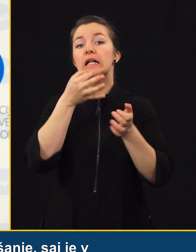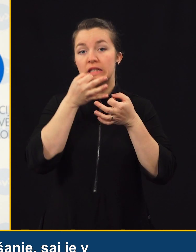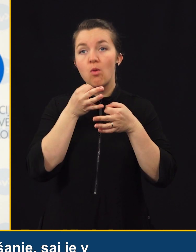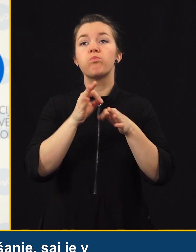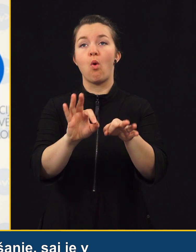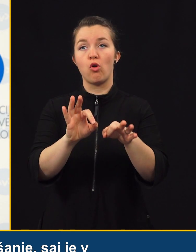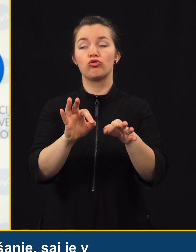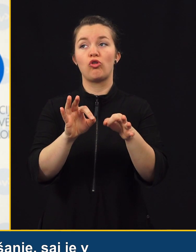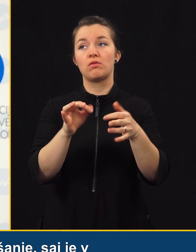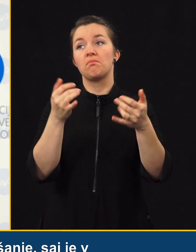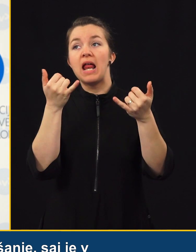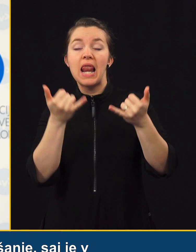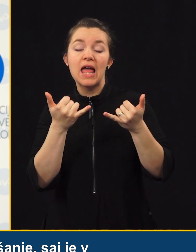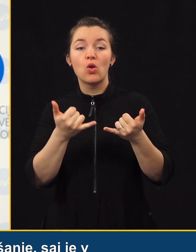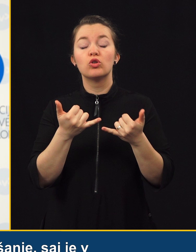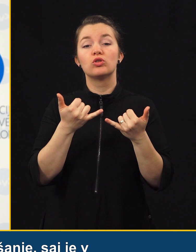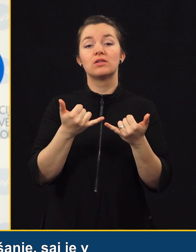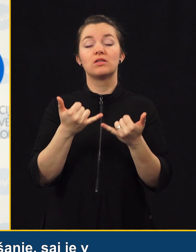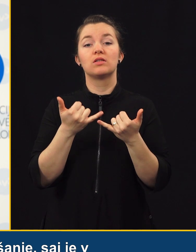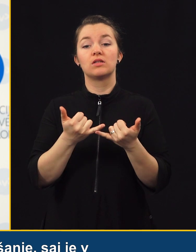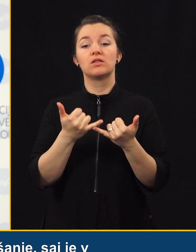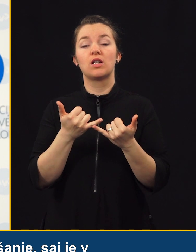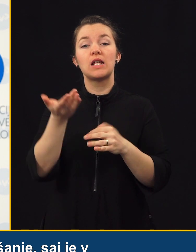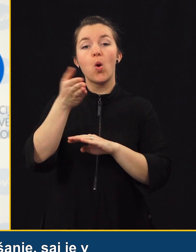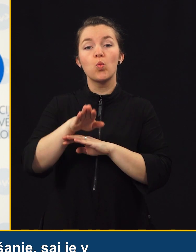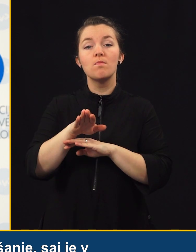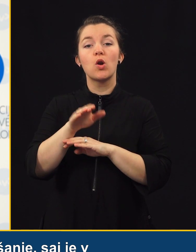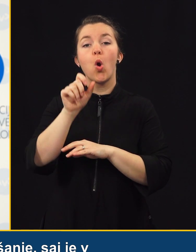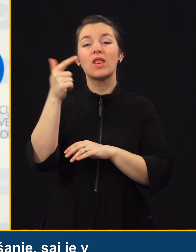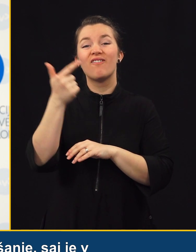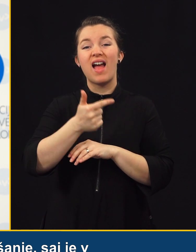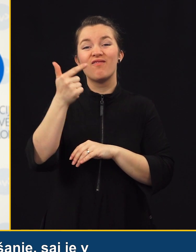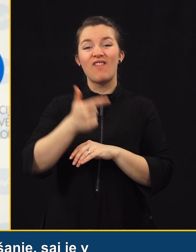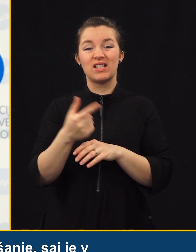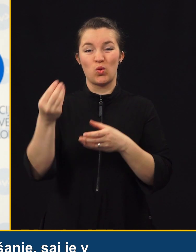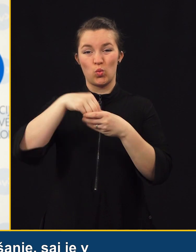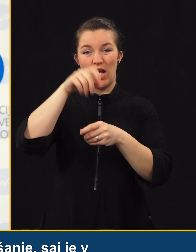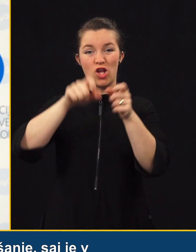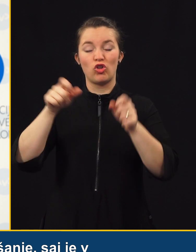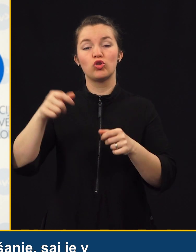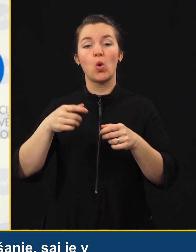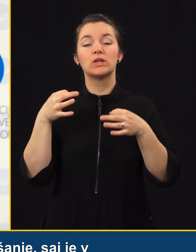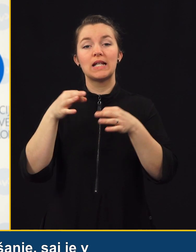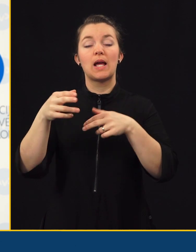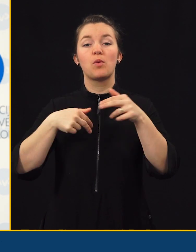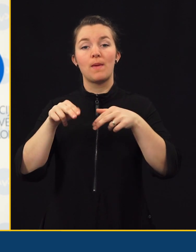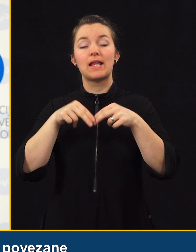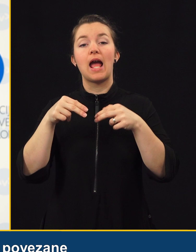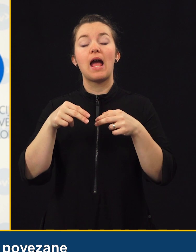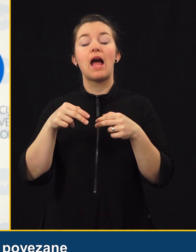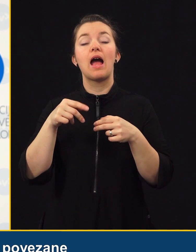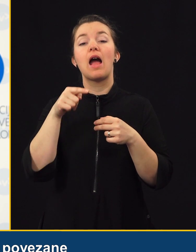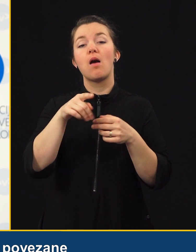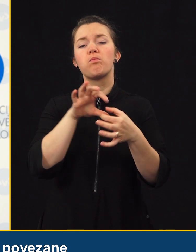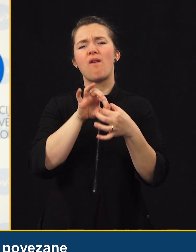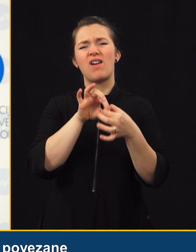izboljšanje, se je v letošnjem letu umrlo 22 udeležencev cestnega prometa v prometnih